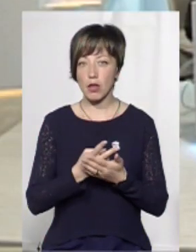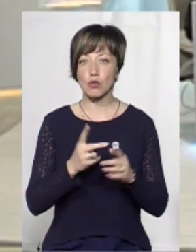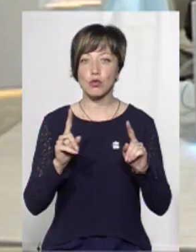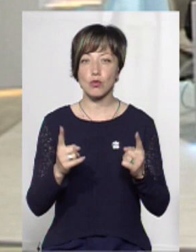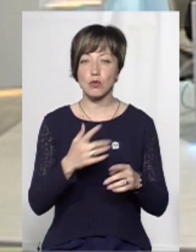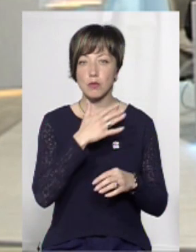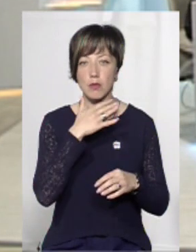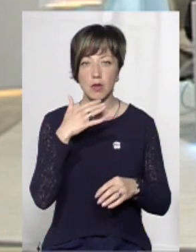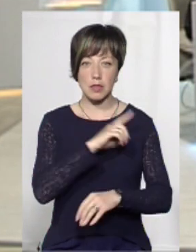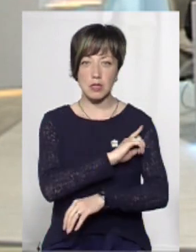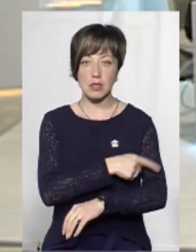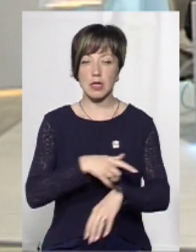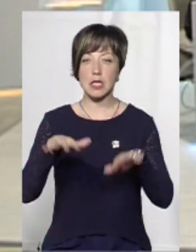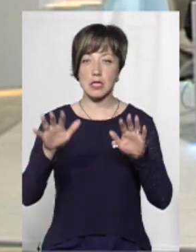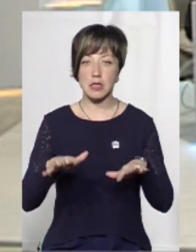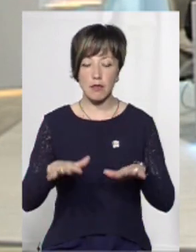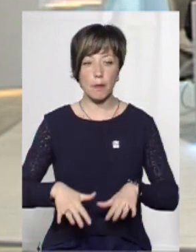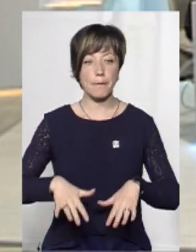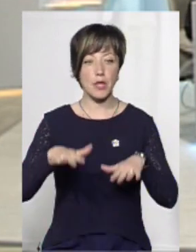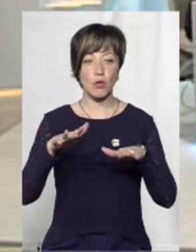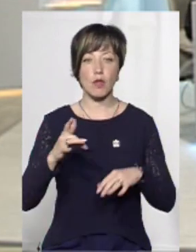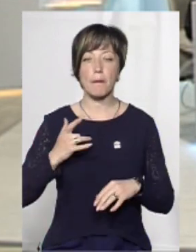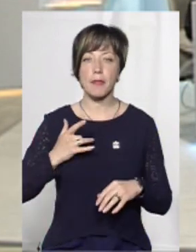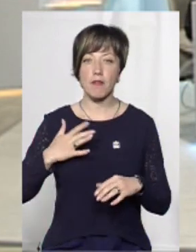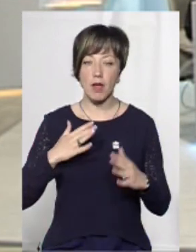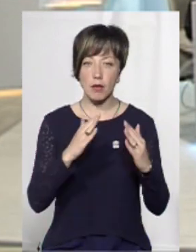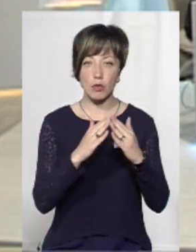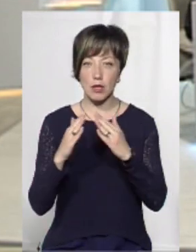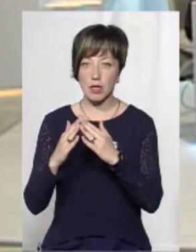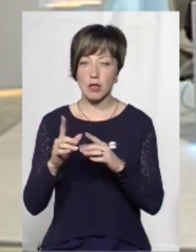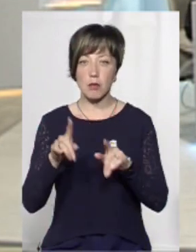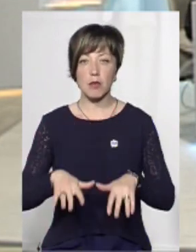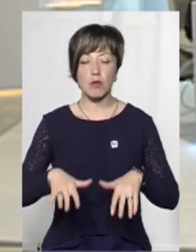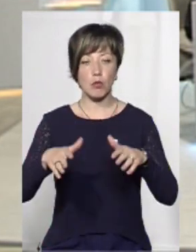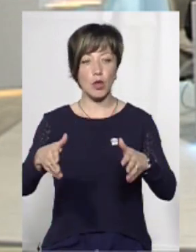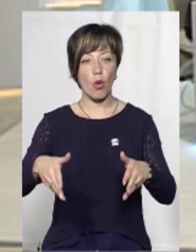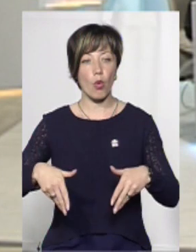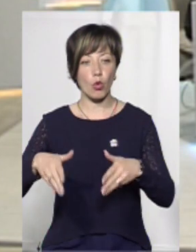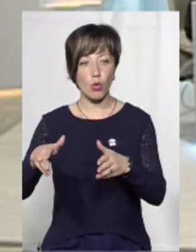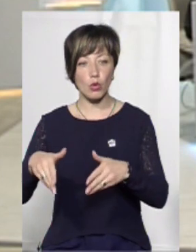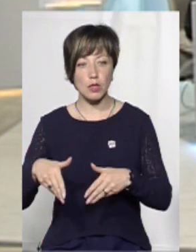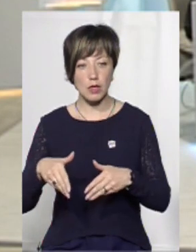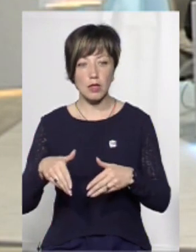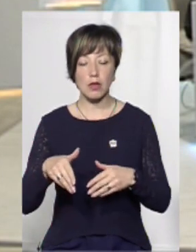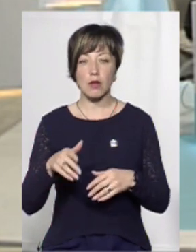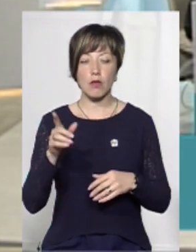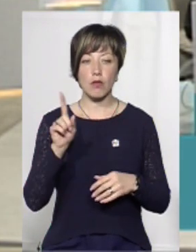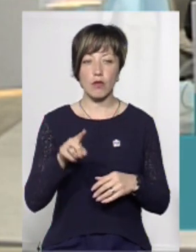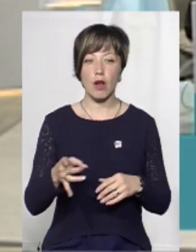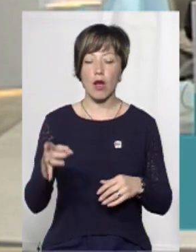дуже великі сливи, дуже серйозні. Були підтоплені і приватні садиби, були підтоплені навіть городи. В